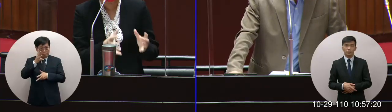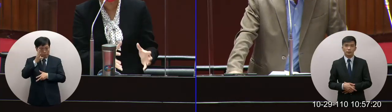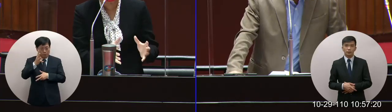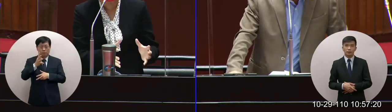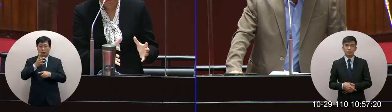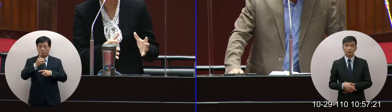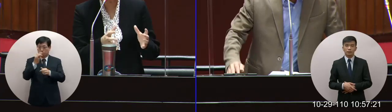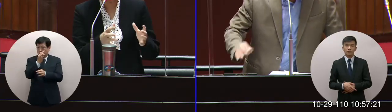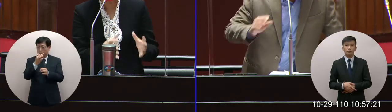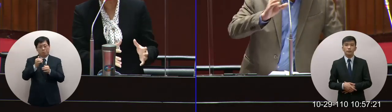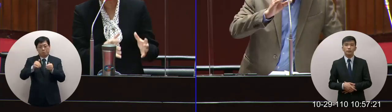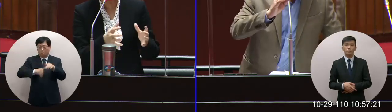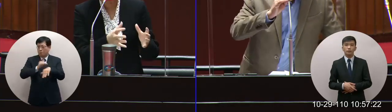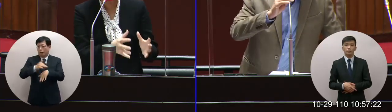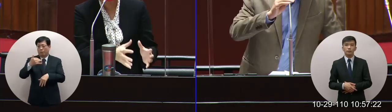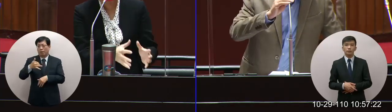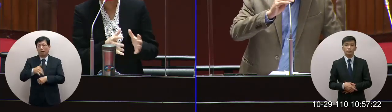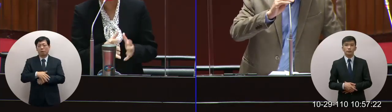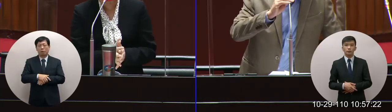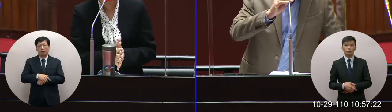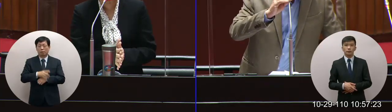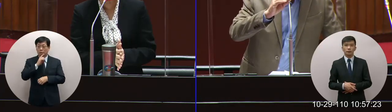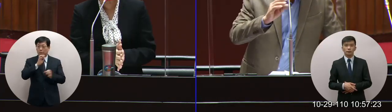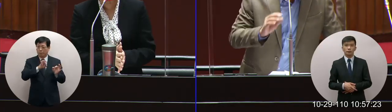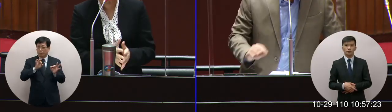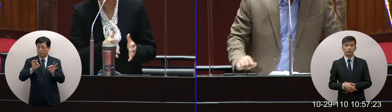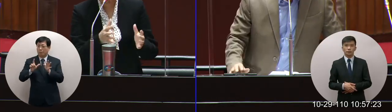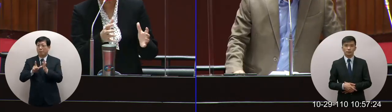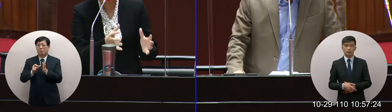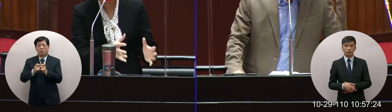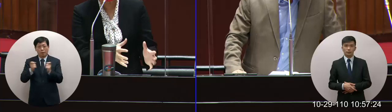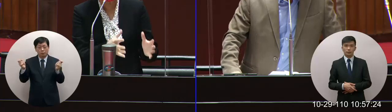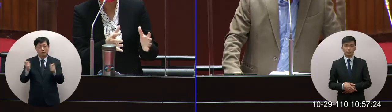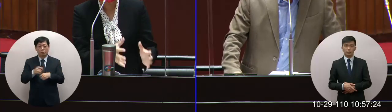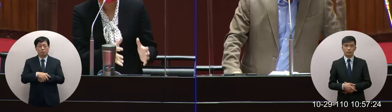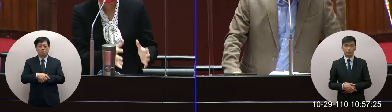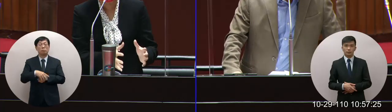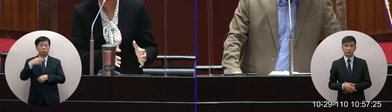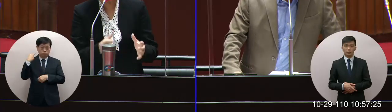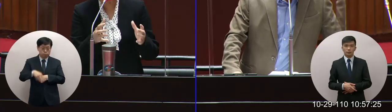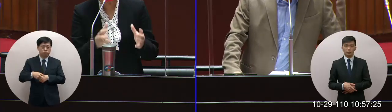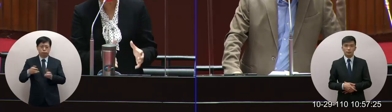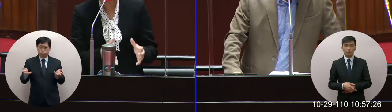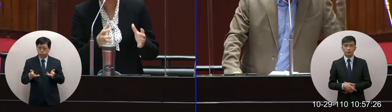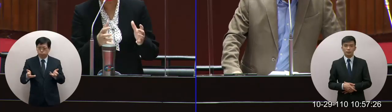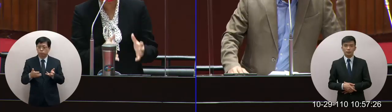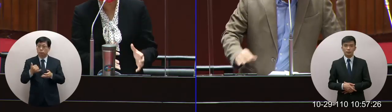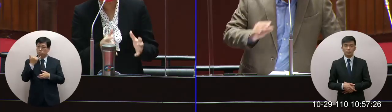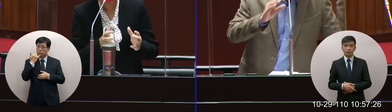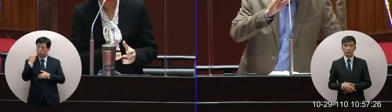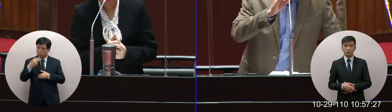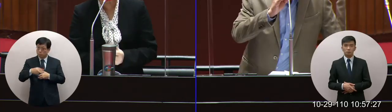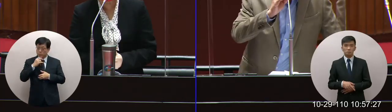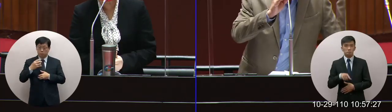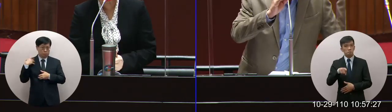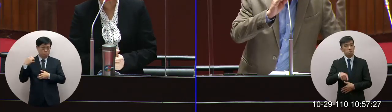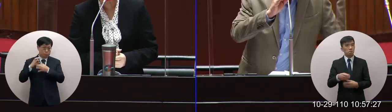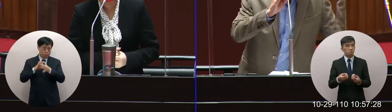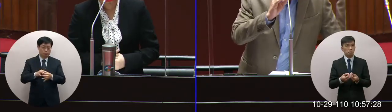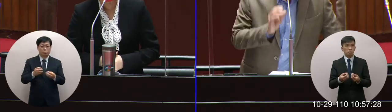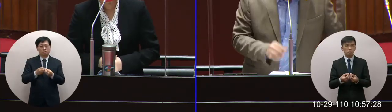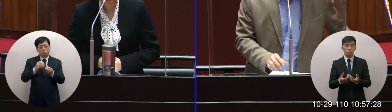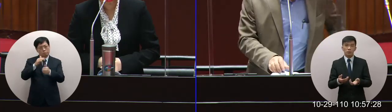完的一個電廠所以它延宕這麼久之後它還要再蓋能不能到草這個部長